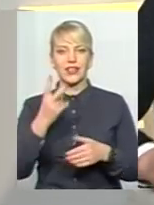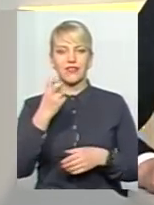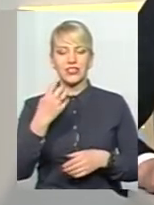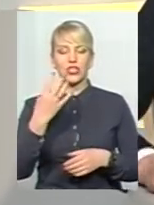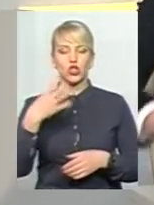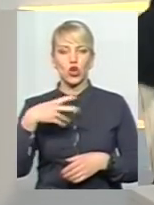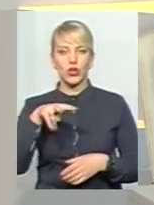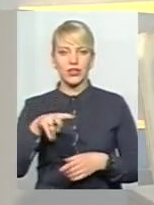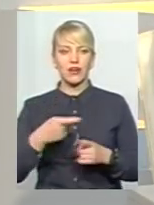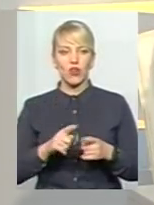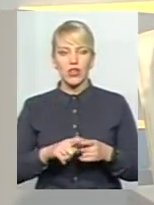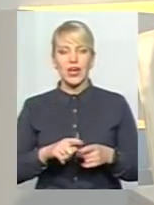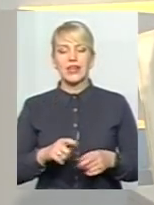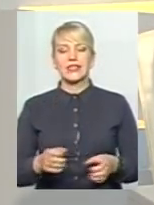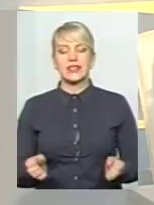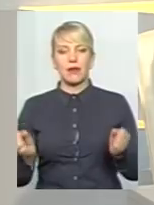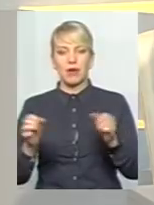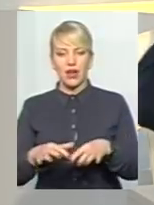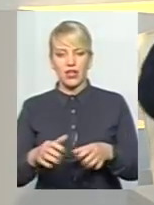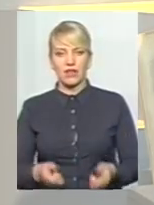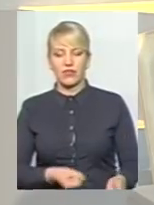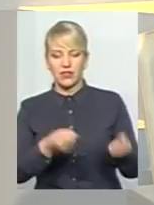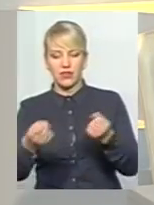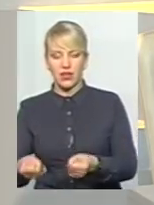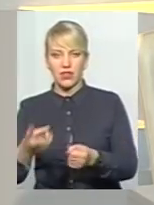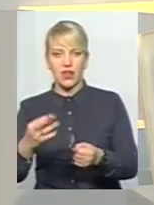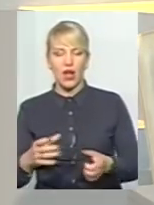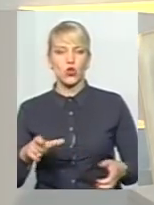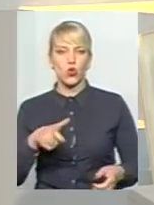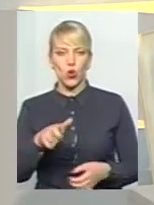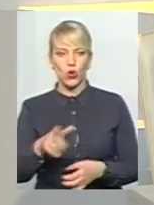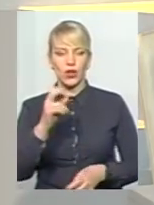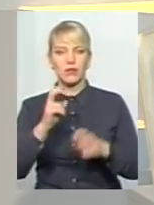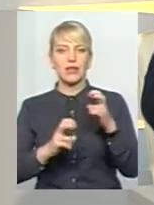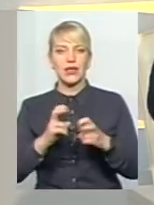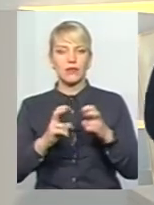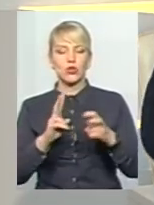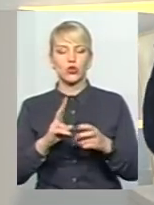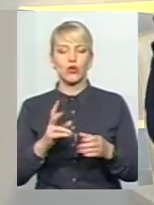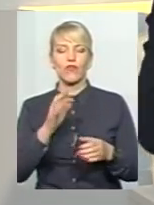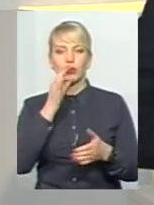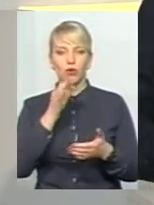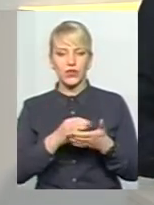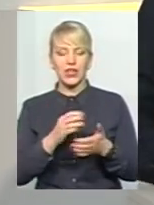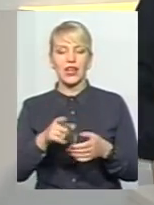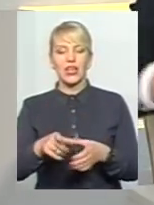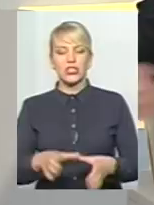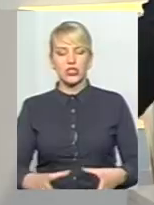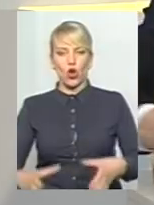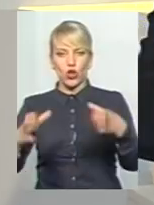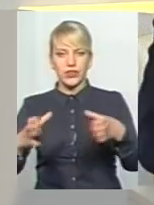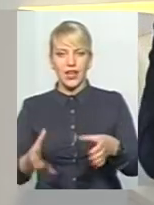Вона збирає сміття, вона вивозить його на дорозі, залишає. І підприємство, яке відповідає за збір сміття, приїжджає з контейнера, забирає.